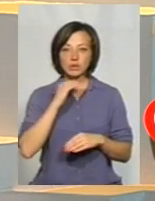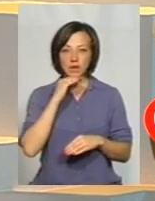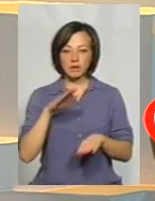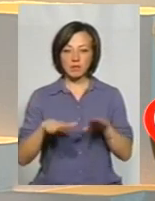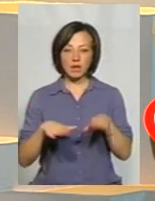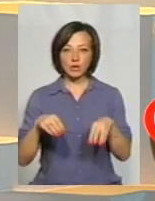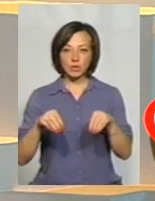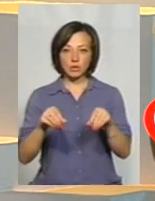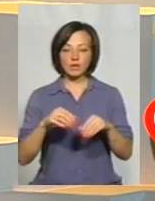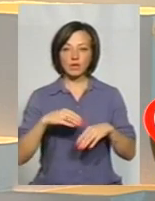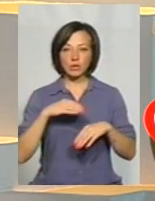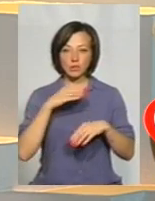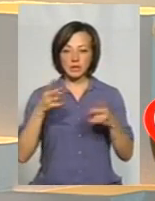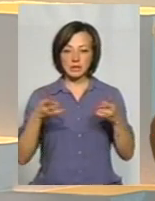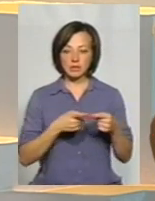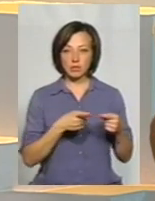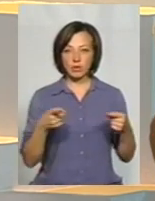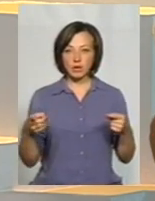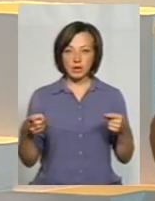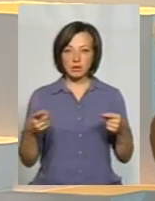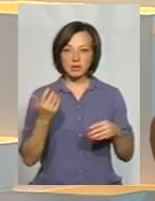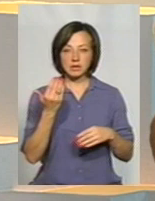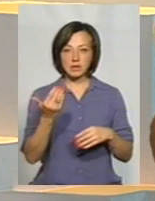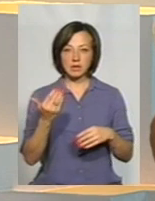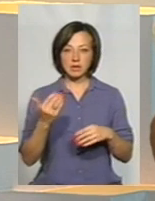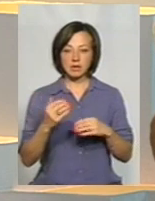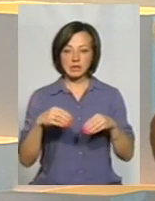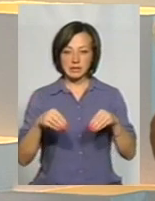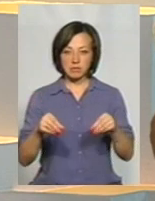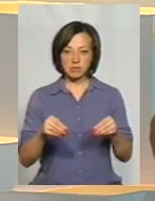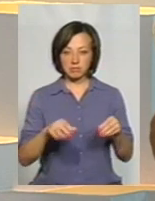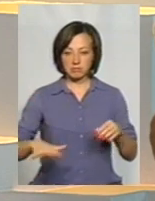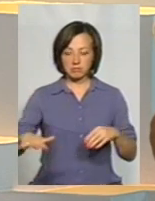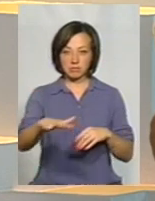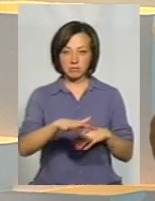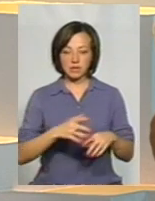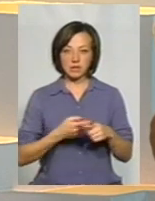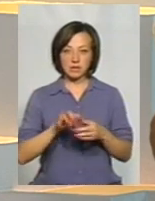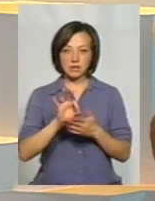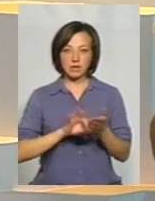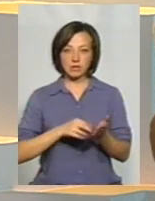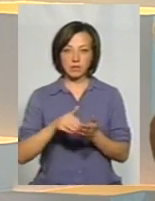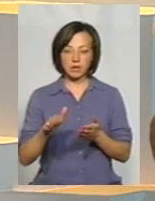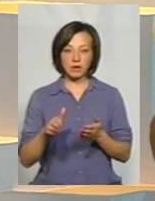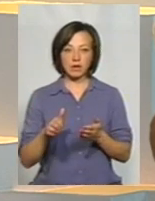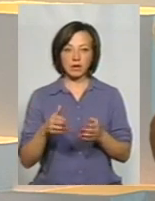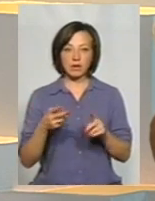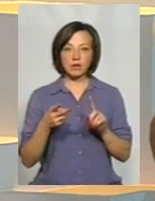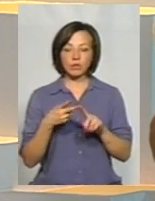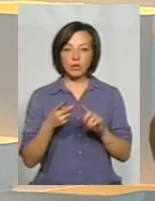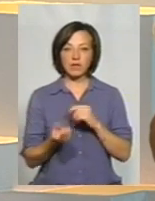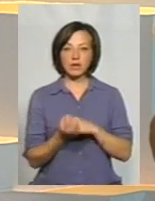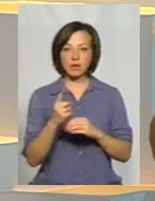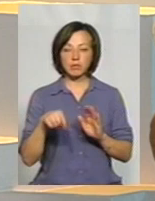необхідний для цієї протяженості їхнього земляного полотна, тому це зразу відпадає. Потім виникало питання